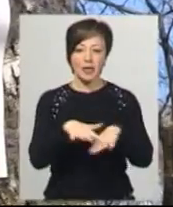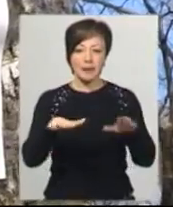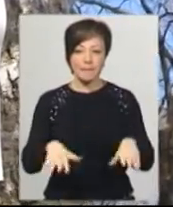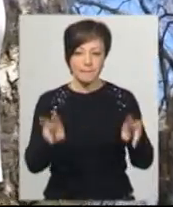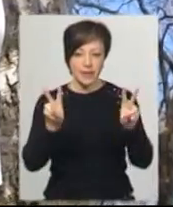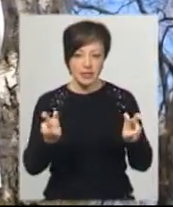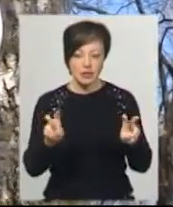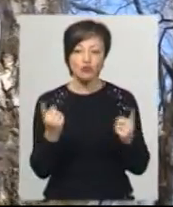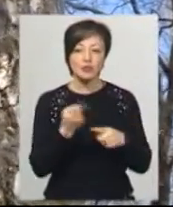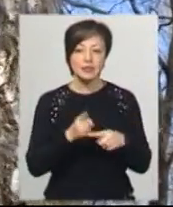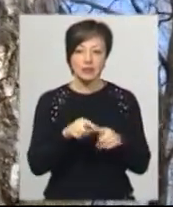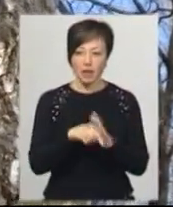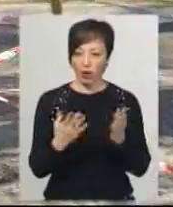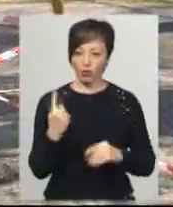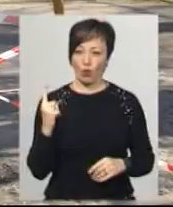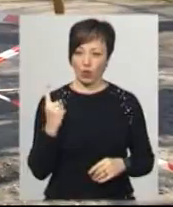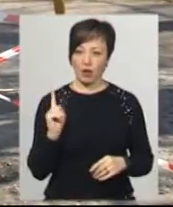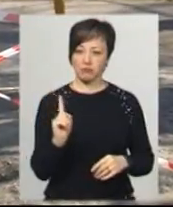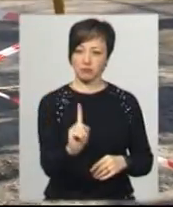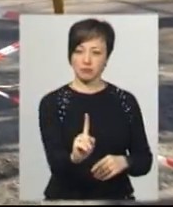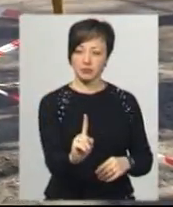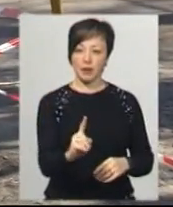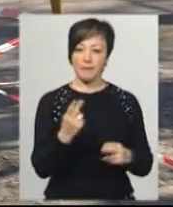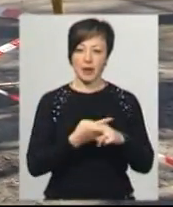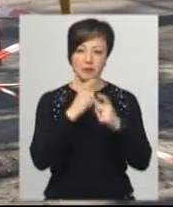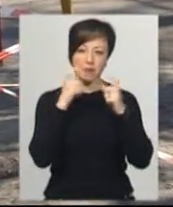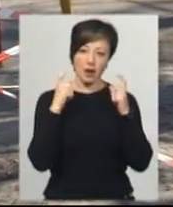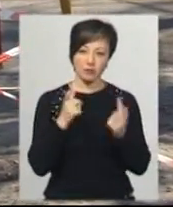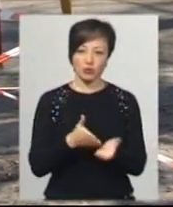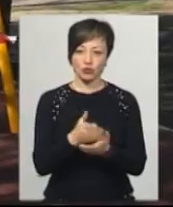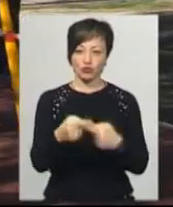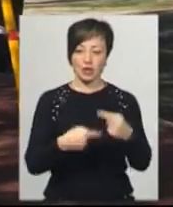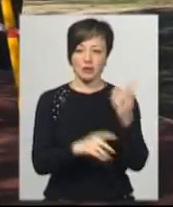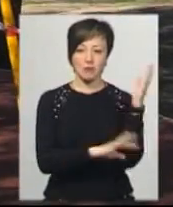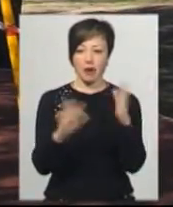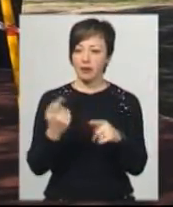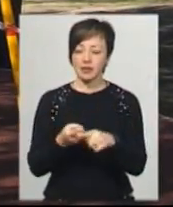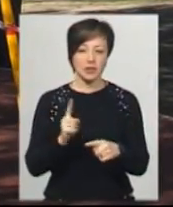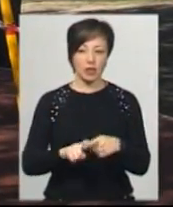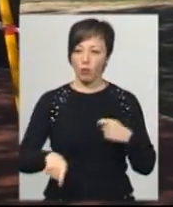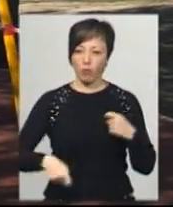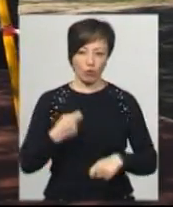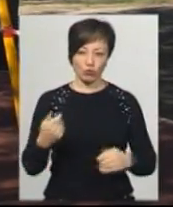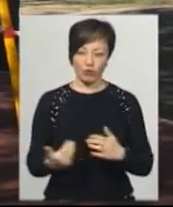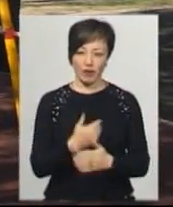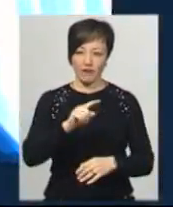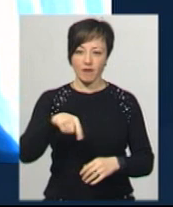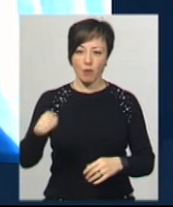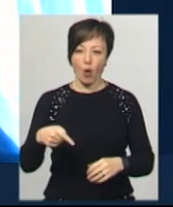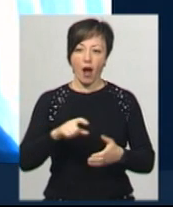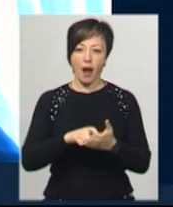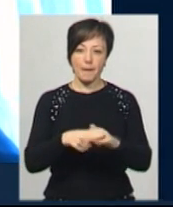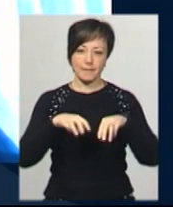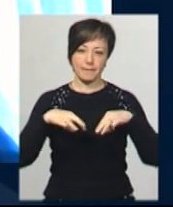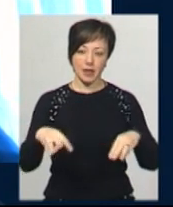Додає, якщо одна людина йде вулицю без маски, чи її шлях до конкретного місця прилягає через парк, це не є порушенням нових вимог Кабміну щодо карантину.